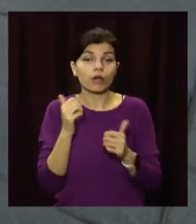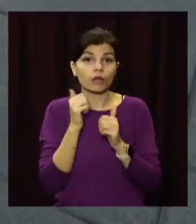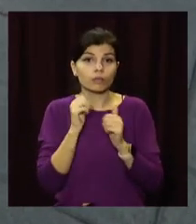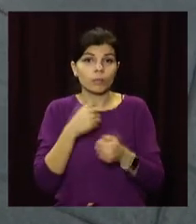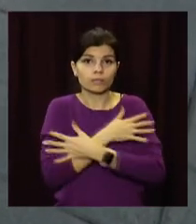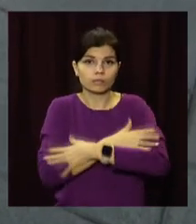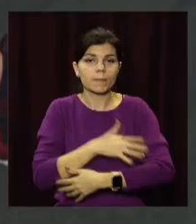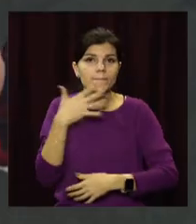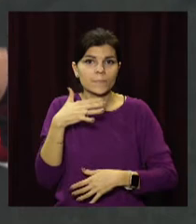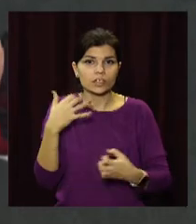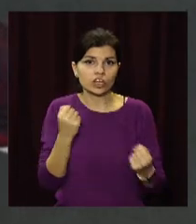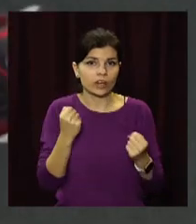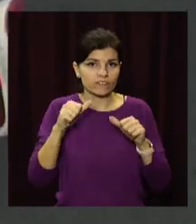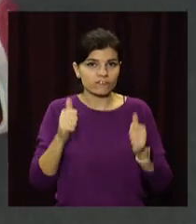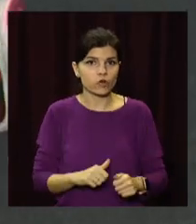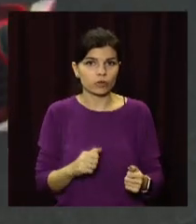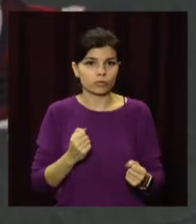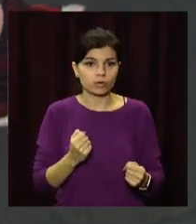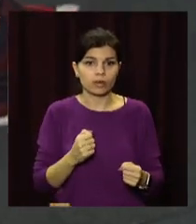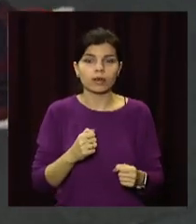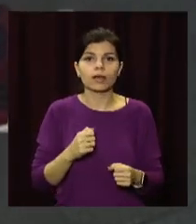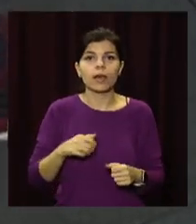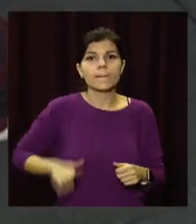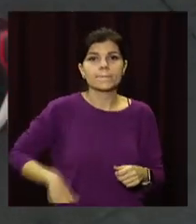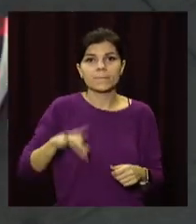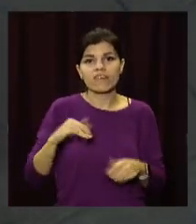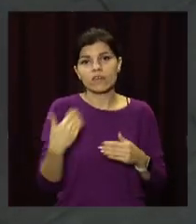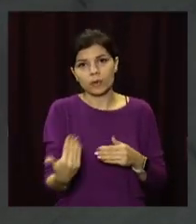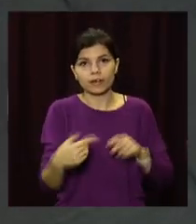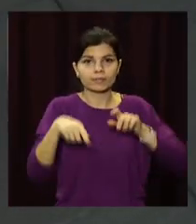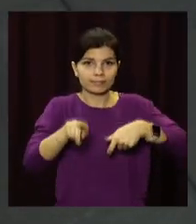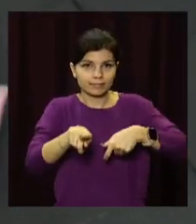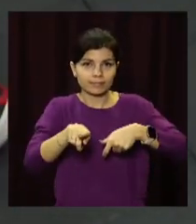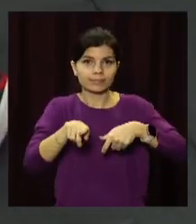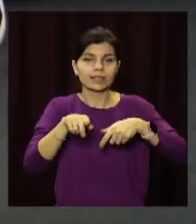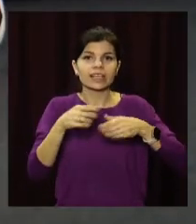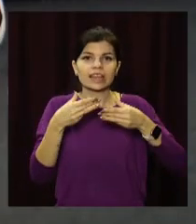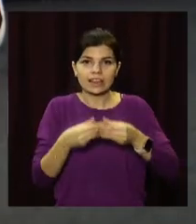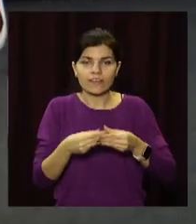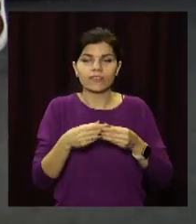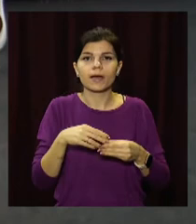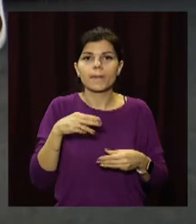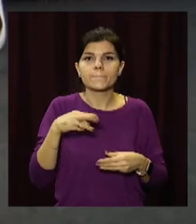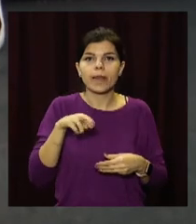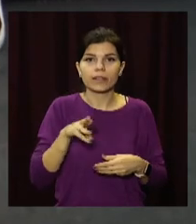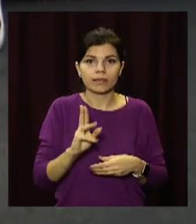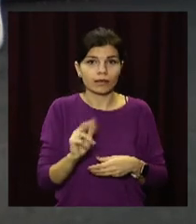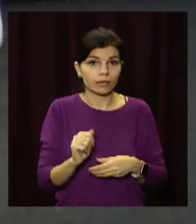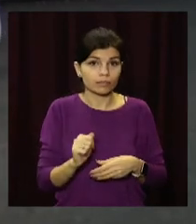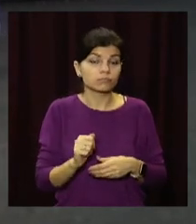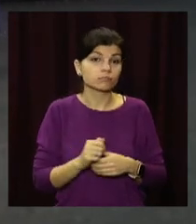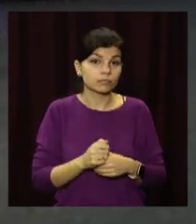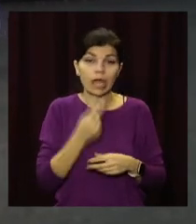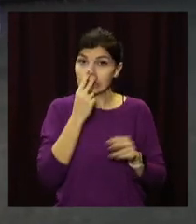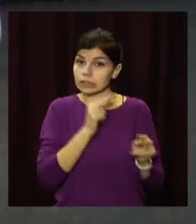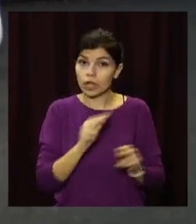тримати тіло у формі. Права нога вперед, ліва назад. Ми давимо на п'ятку передній ноги, тобто на п'яточку. Опять-таки, слідимо, щоб